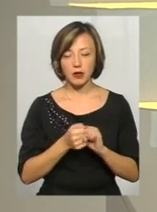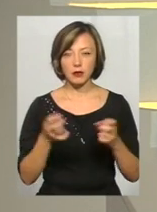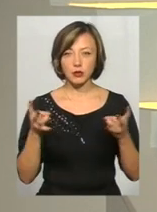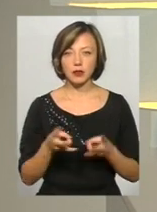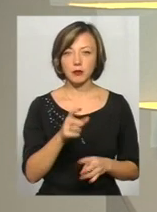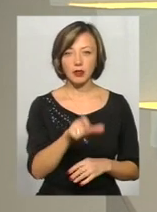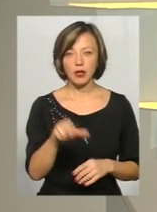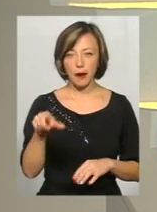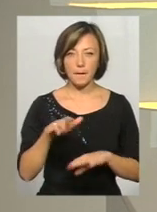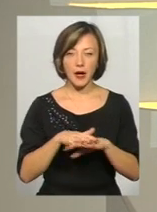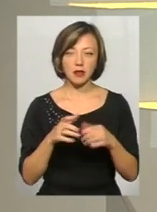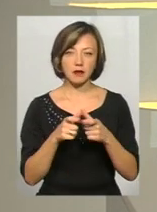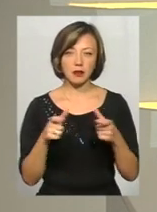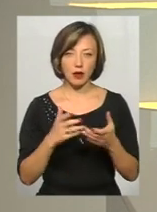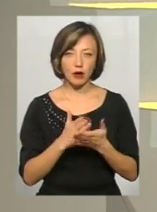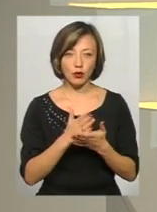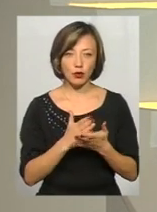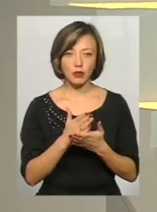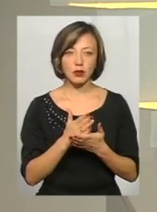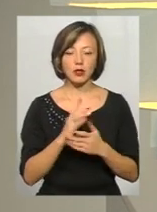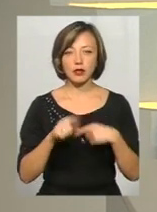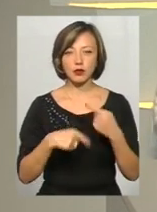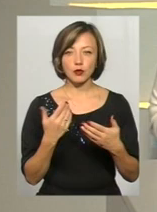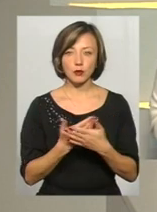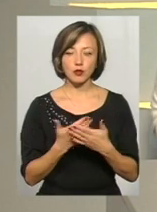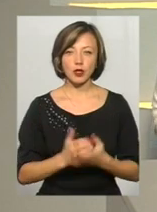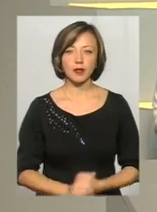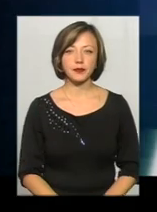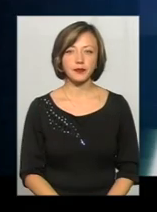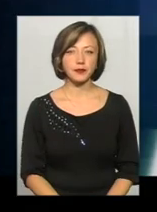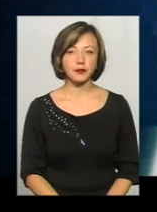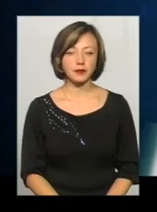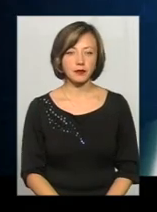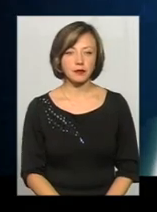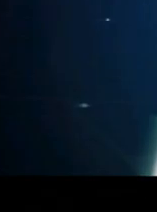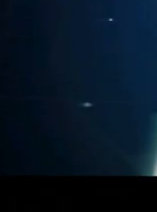користувачі банківських послуг в наступному сюжеті. Давайте переглянемо.